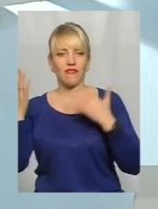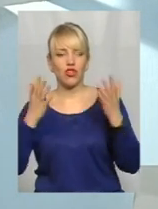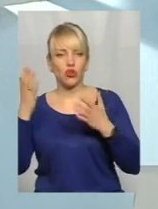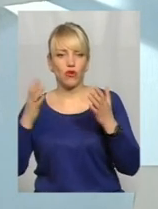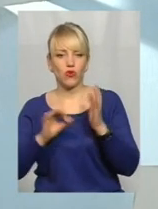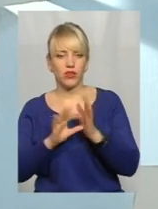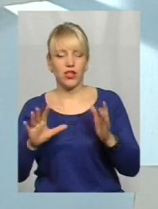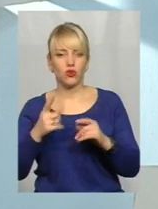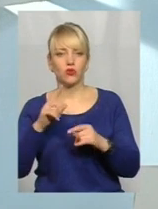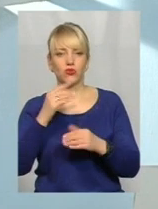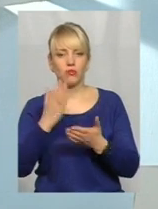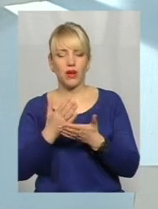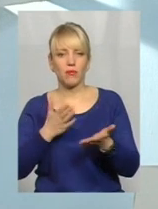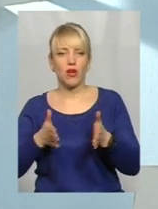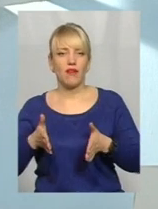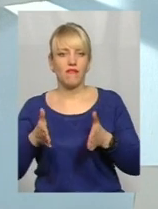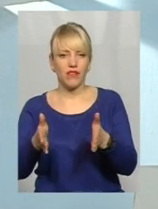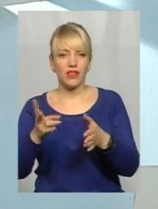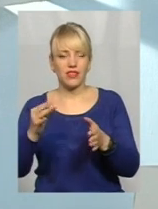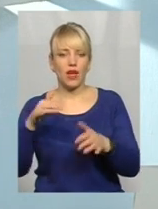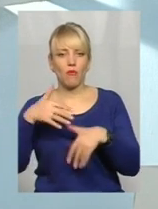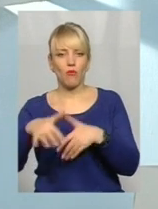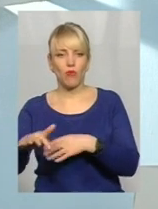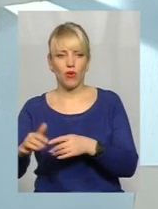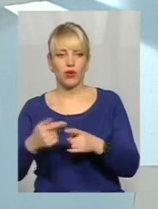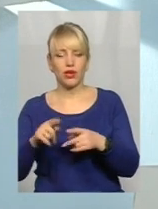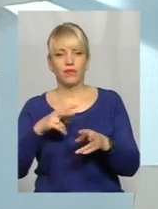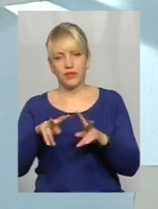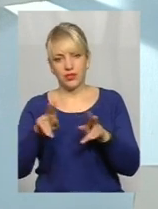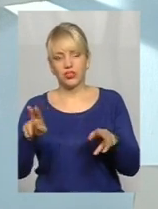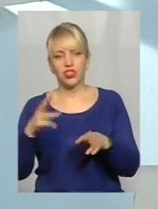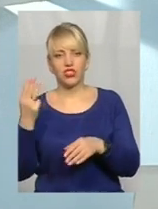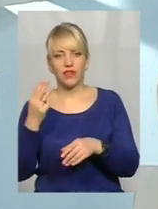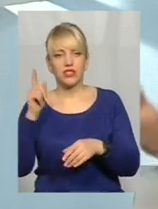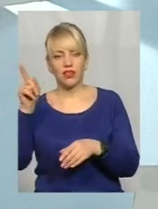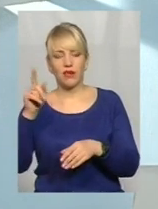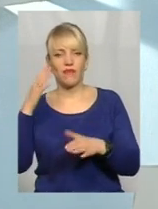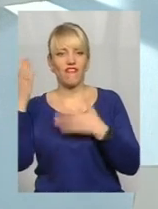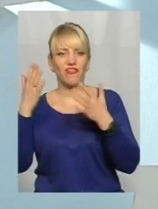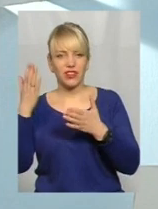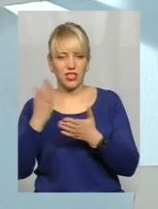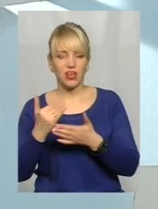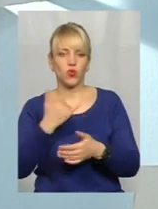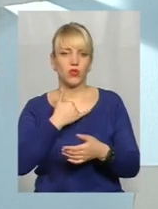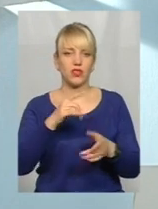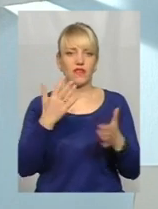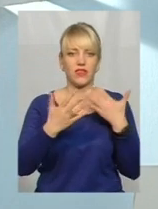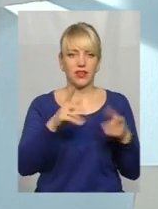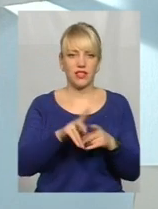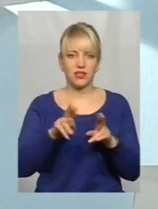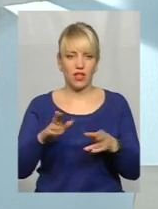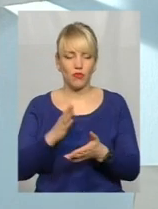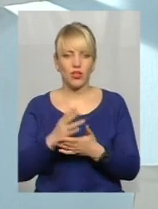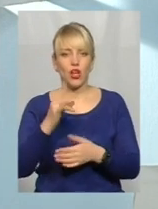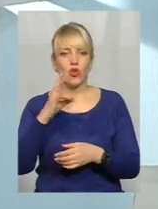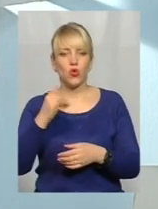вихід до моря, і хіба що в цьому ми спільні з Швецією, тому що там вітри хороші і в нас вітри. Але в нас, крім того, ще є